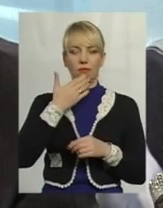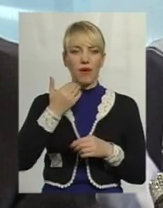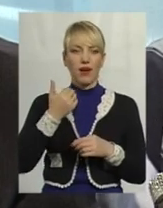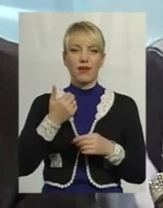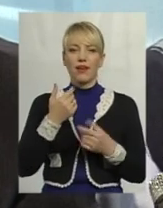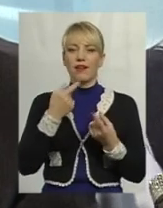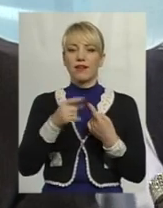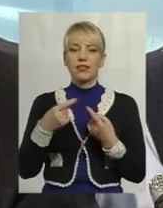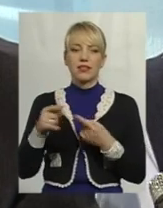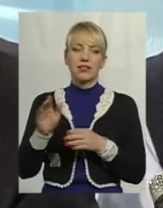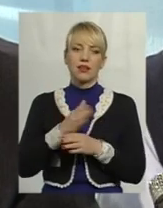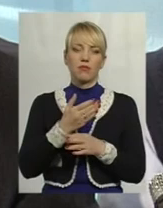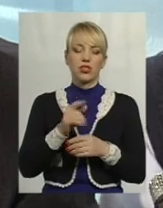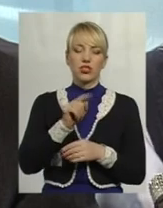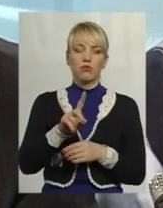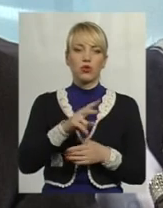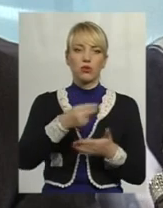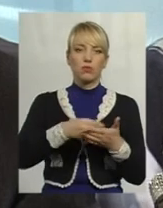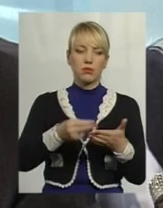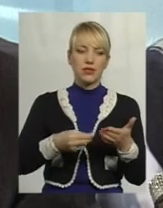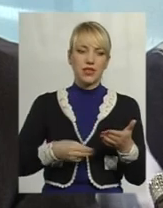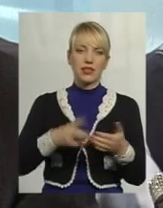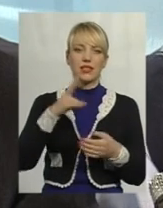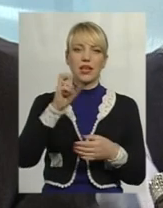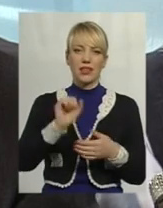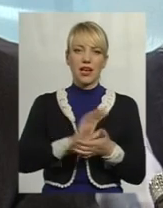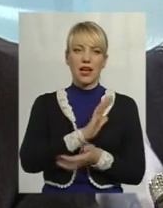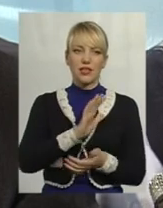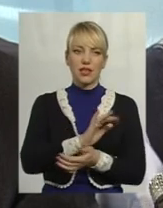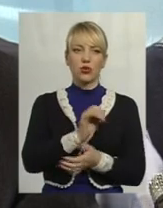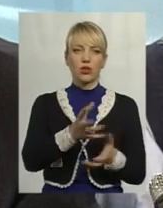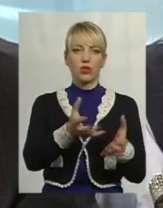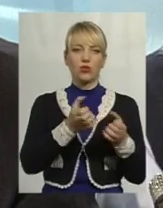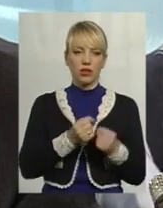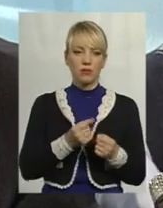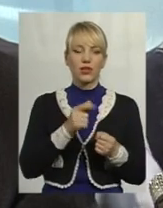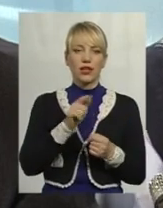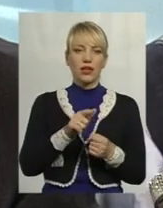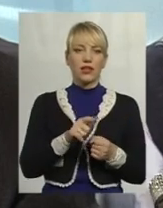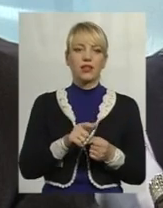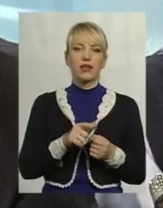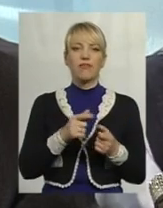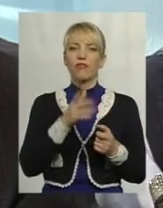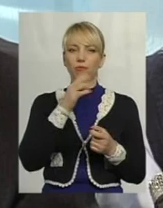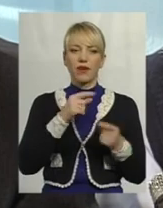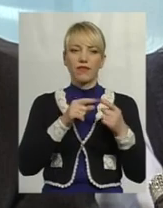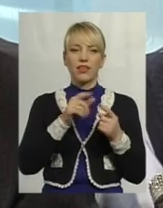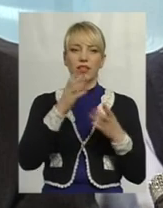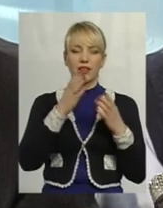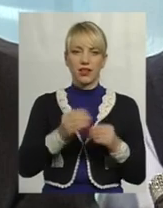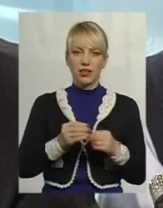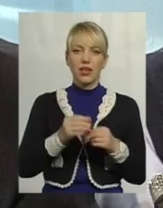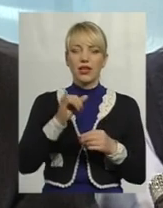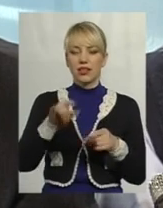ніякої різниці між тим, що підписатися на газету і отримувати її в певний день, в певній кількості, в певний час. І так само отримувати